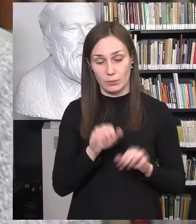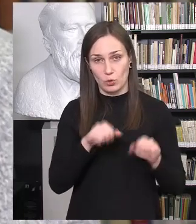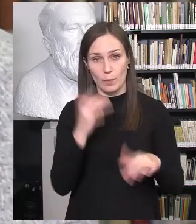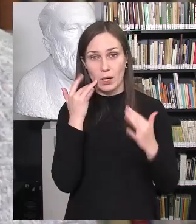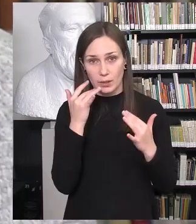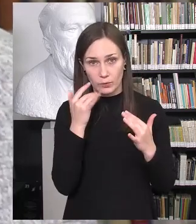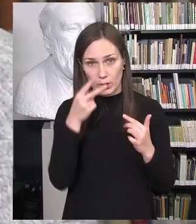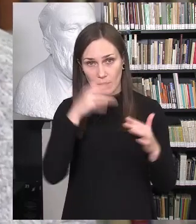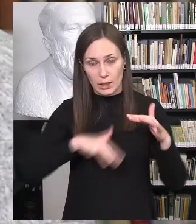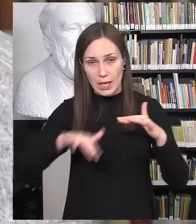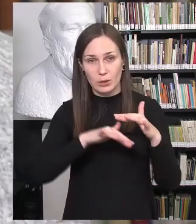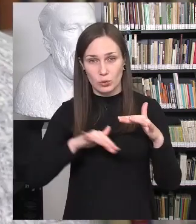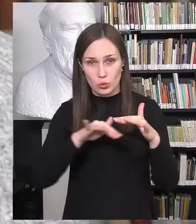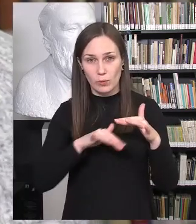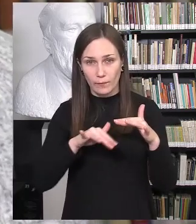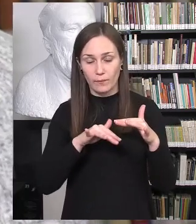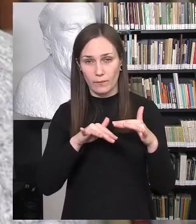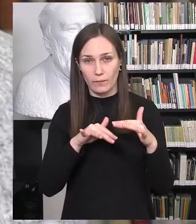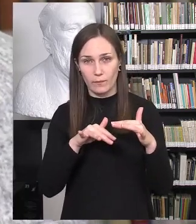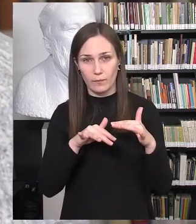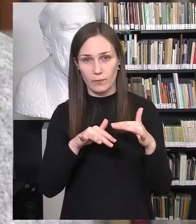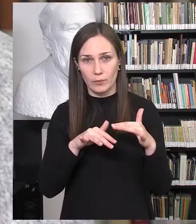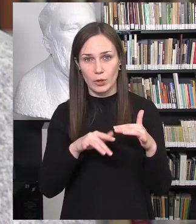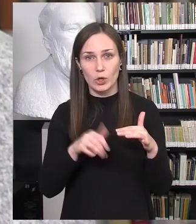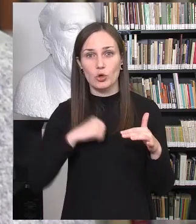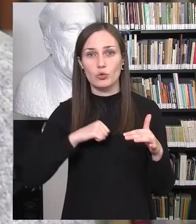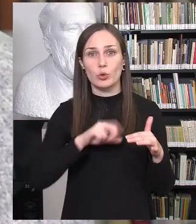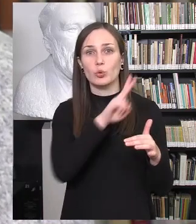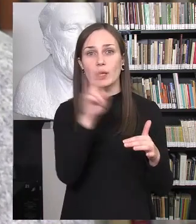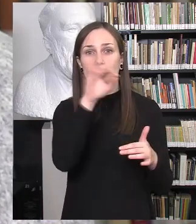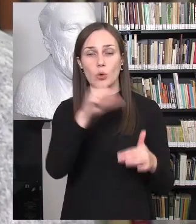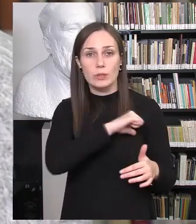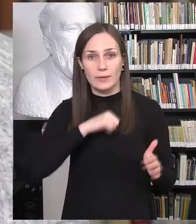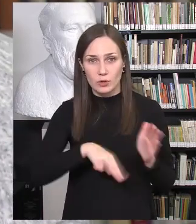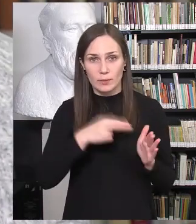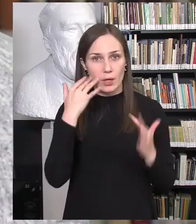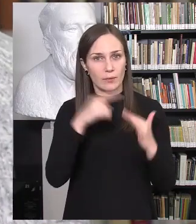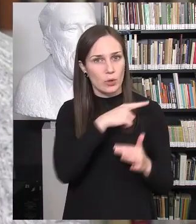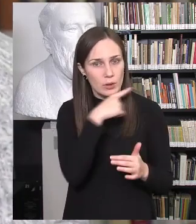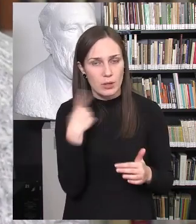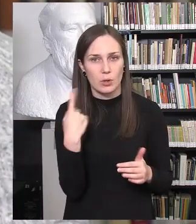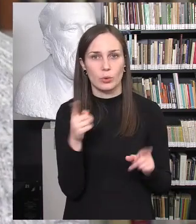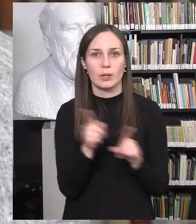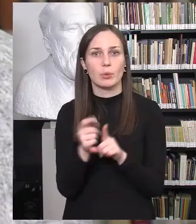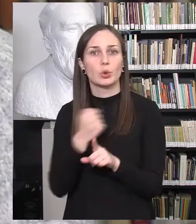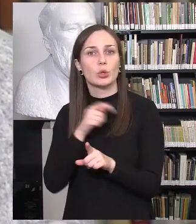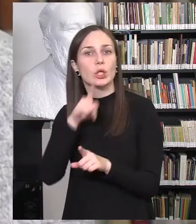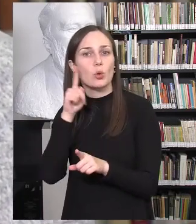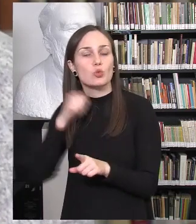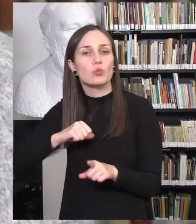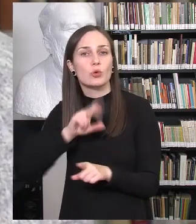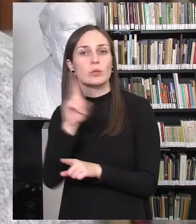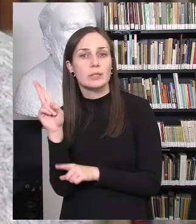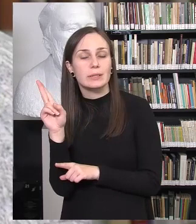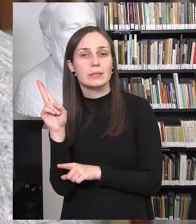kad mes metavo tikrųjų turime labai daug jaunuolių kalbuojančių apie savižudybę. Turime labai daug jaunuolių apskritai